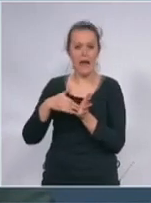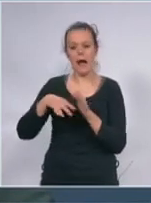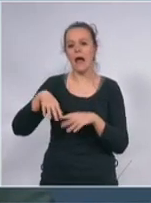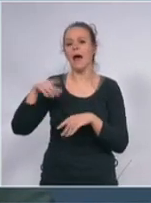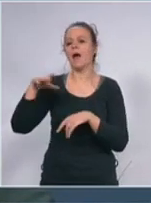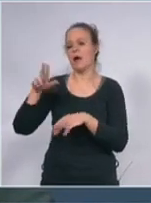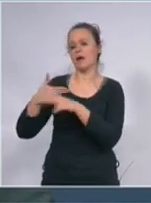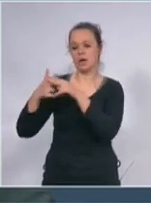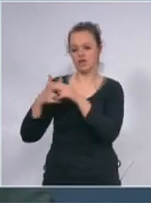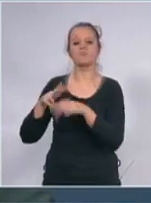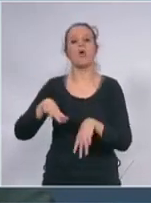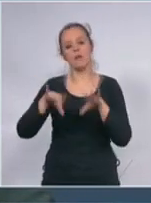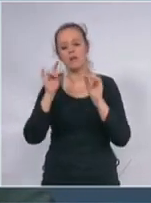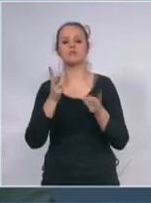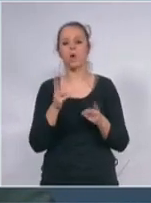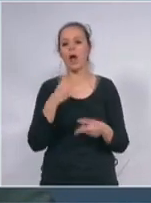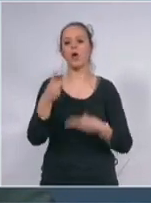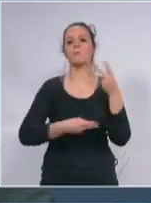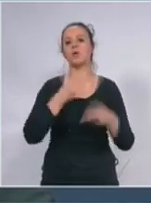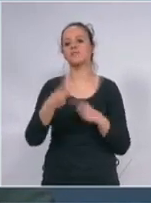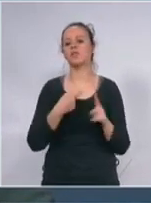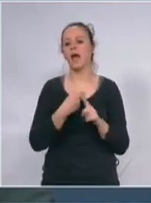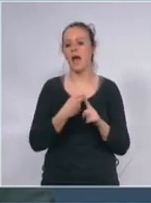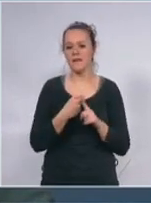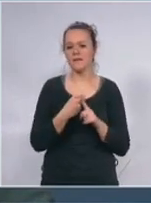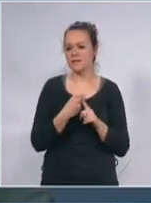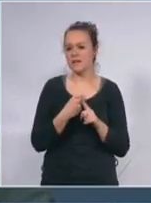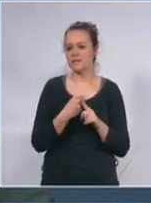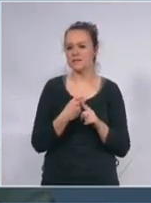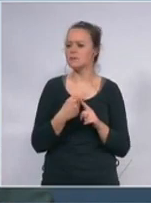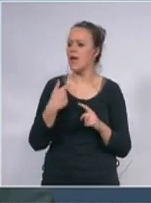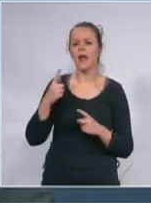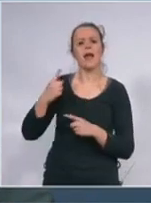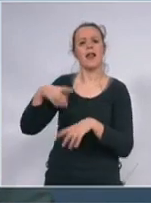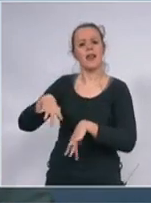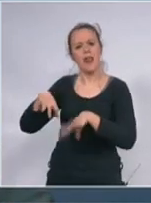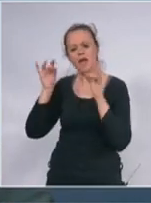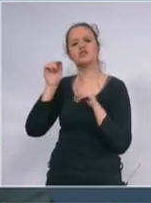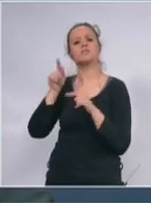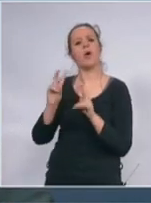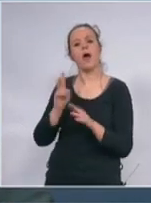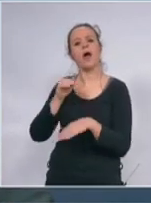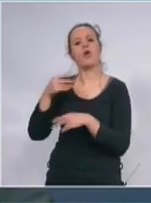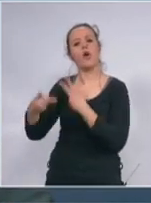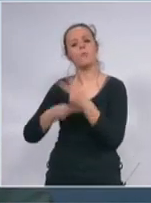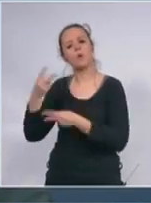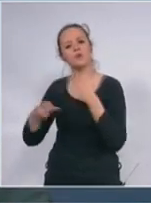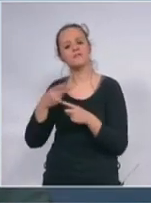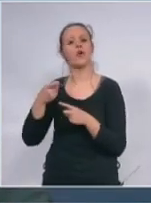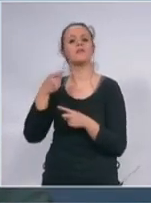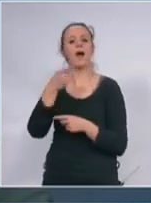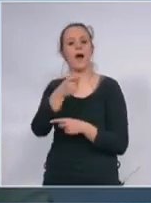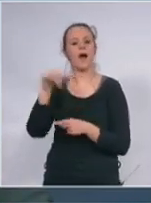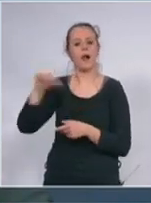kvasac našli smo kako ćemo alkohol našli smo od sigme pa do naših vodovoda kako da